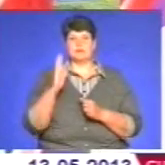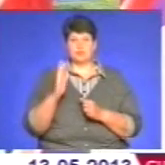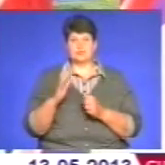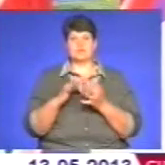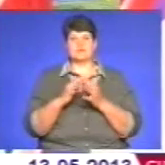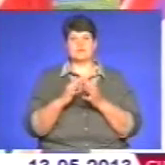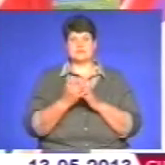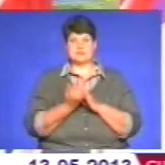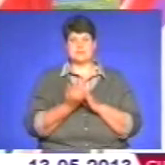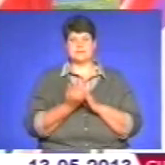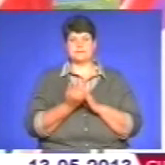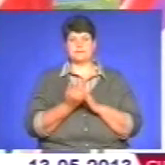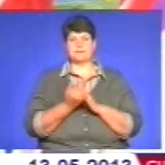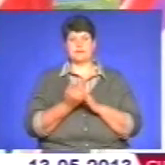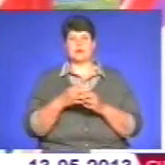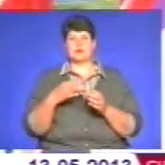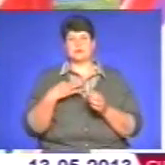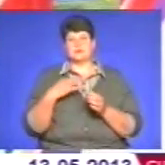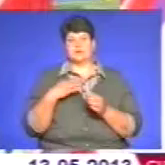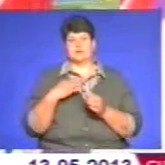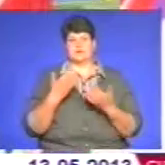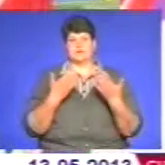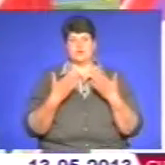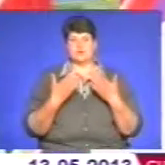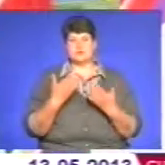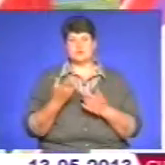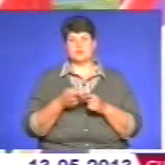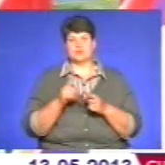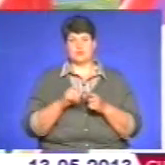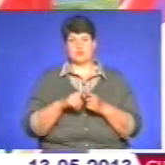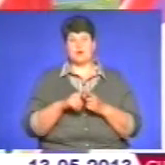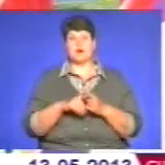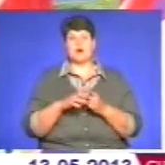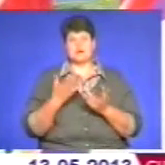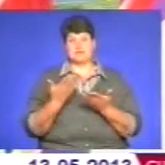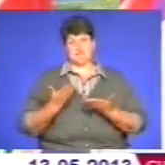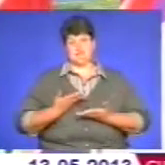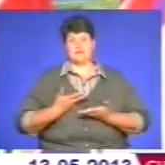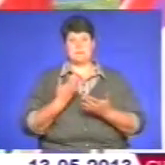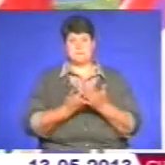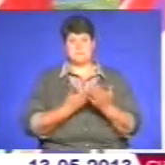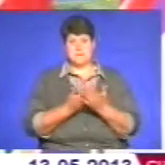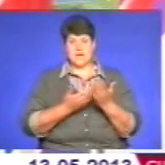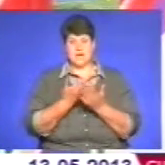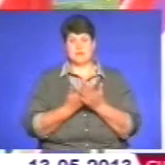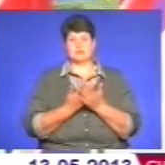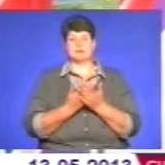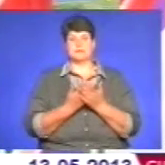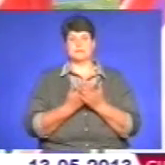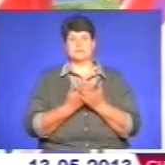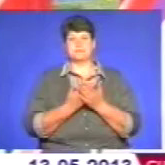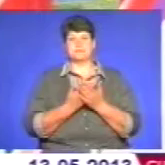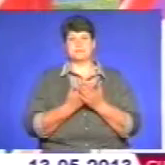може чу-чу десь пасивающе до цього виносяться. Але це буде таким живим прикладом для громад більших